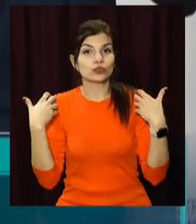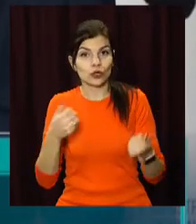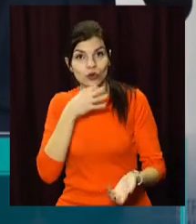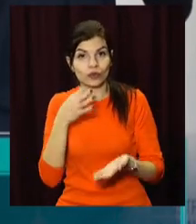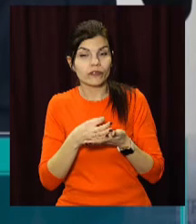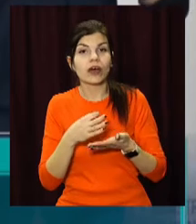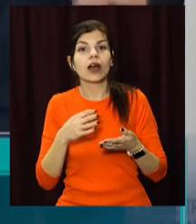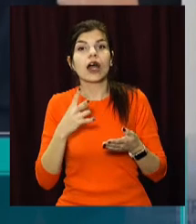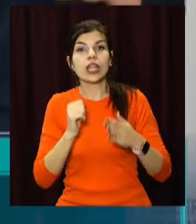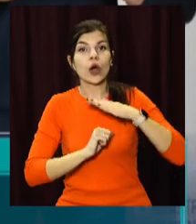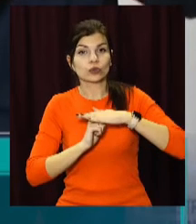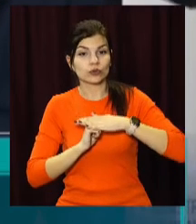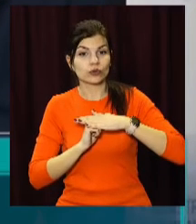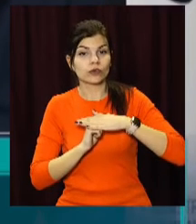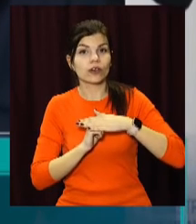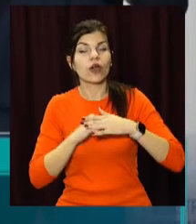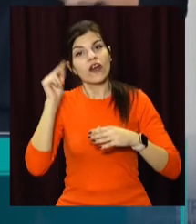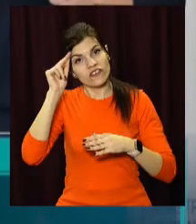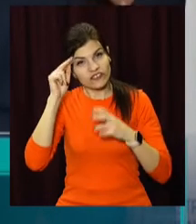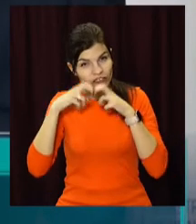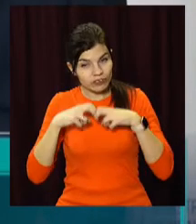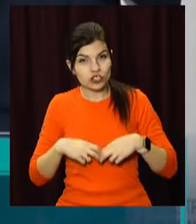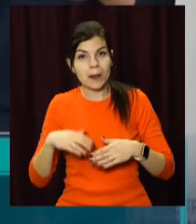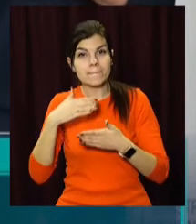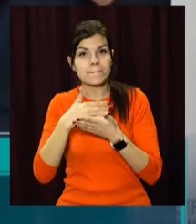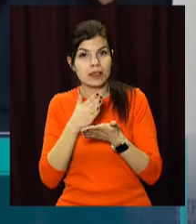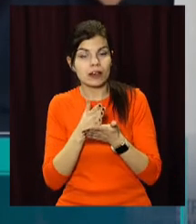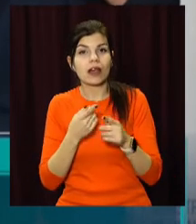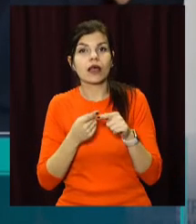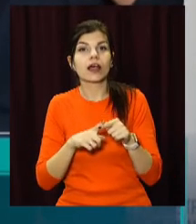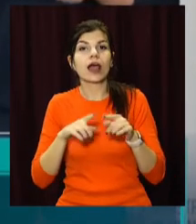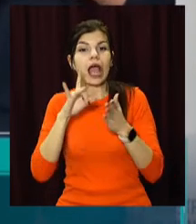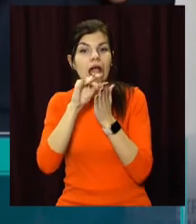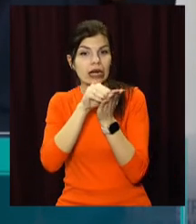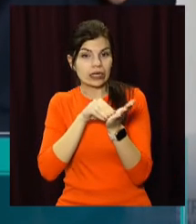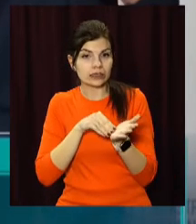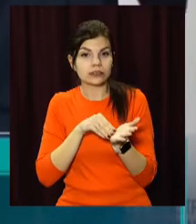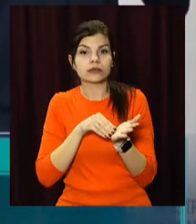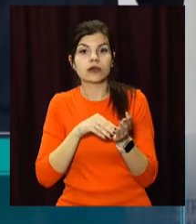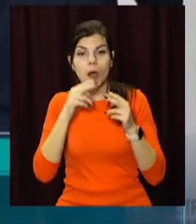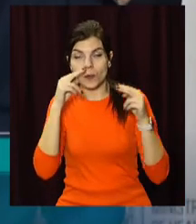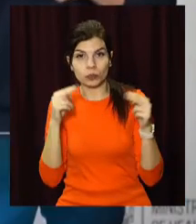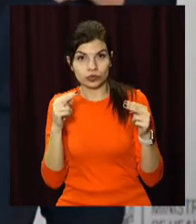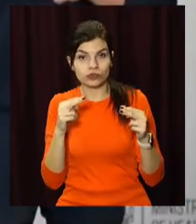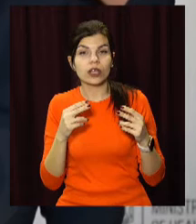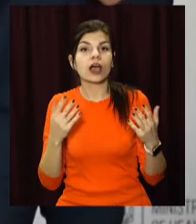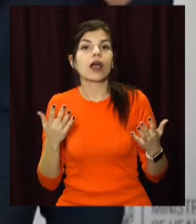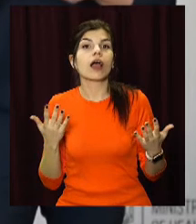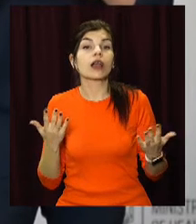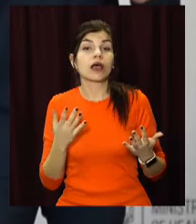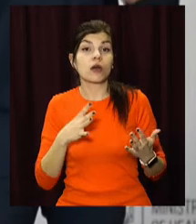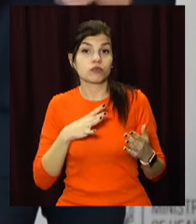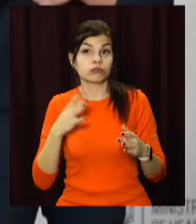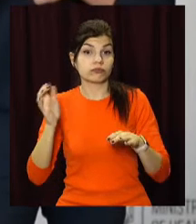'я на основі вивчення матеріалів, а саме реєстраційних посвідчень, матеріалів, які були надані